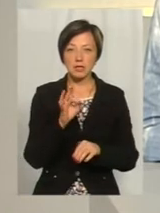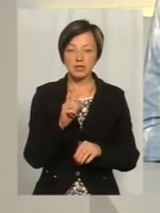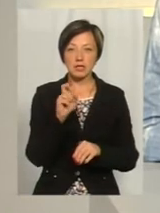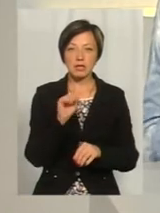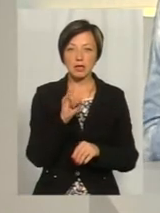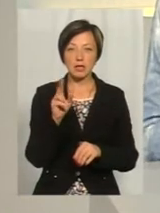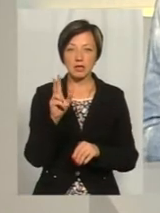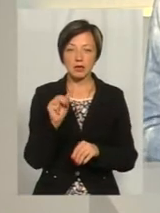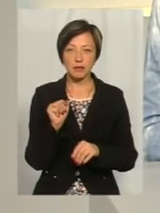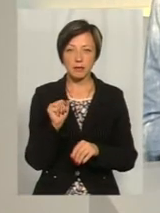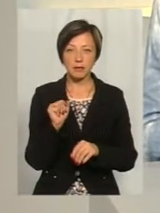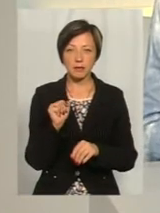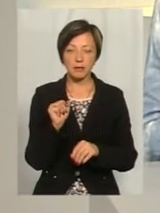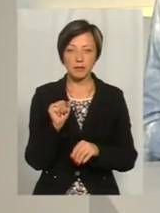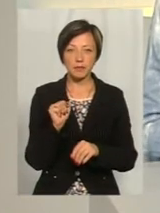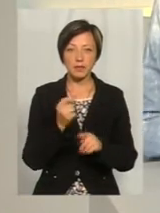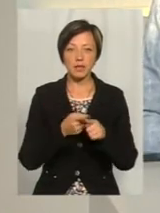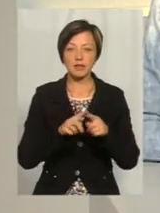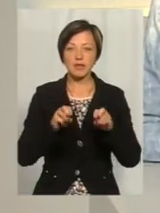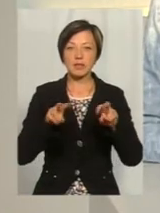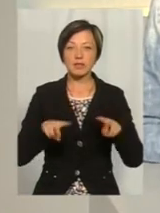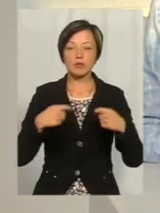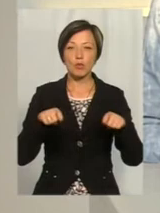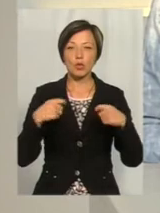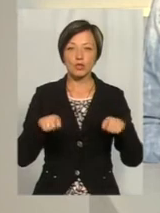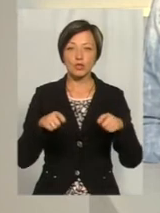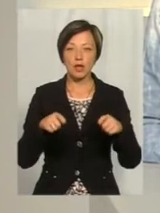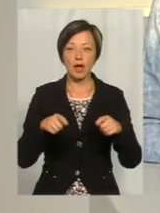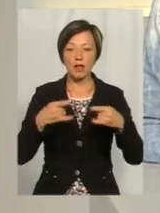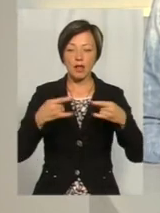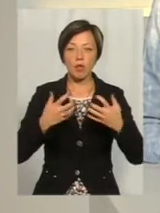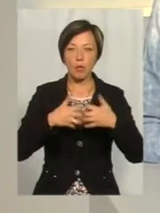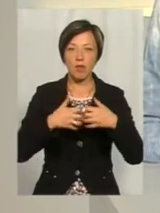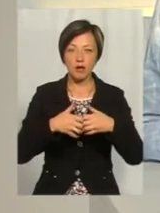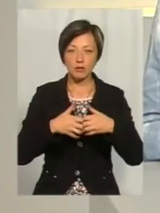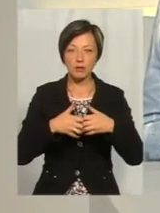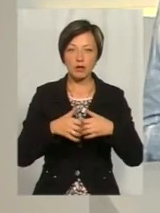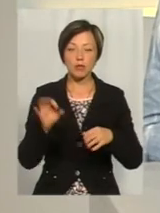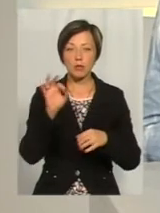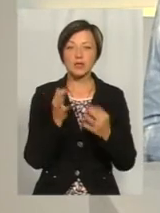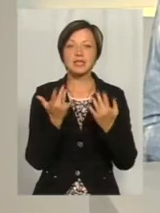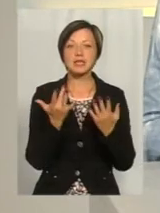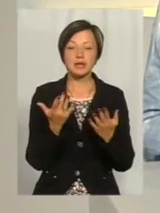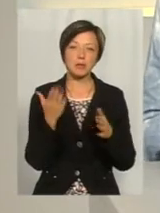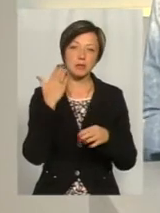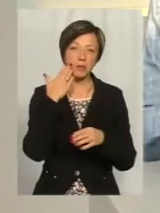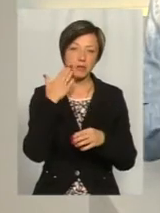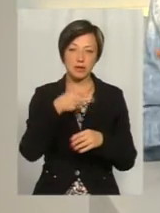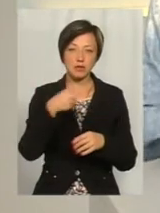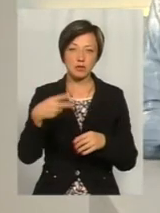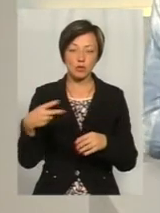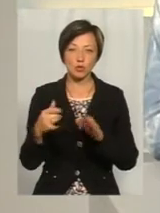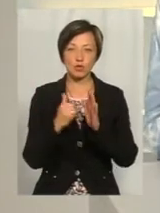Заїки, Олега Заїки. Це фахівеці з продажу телеобладнання стосовно того, скільки приблизно обійдеться